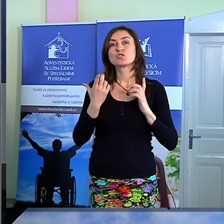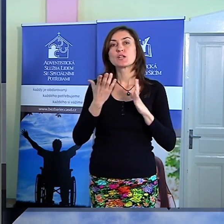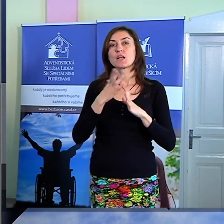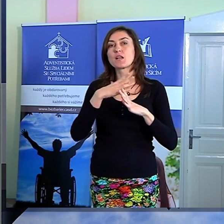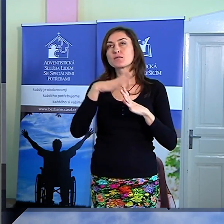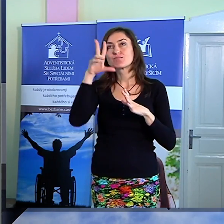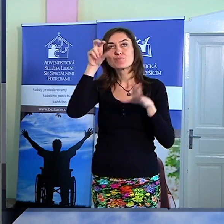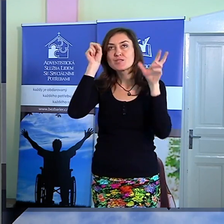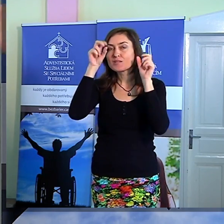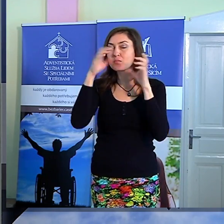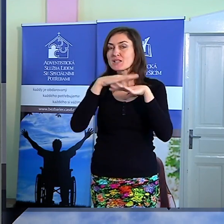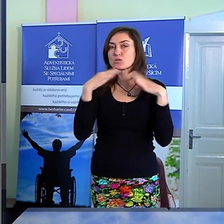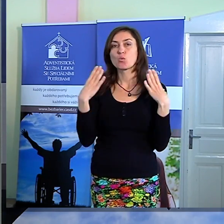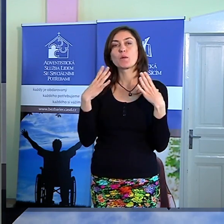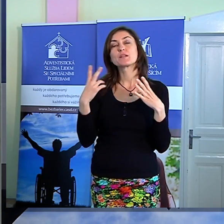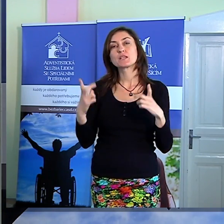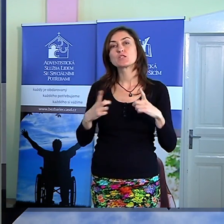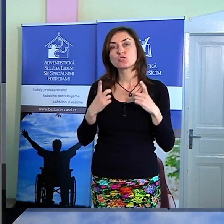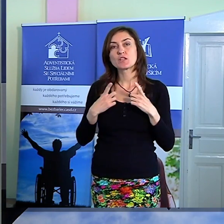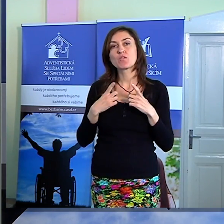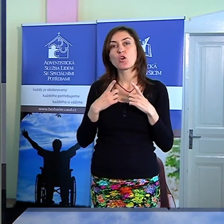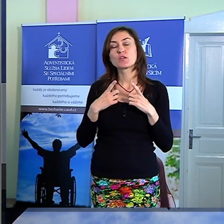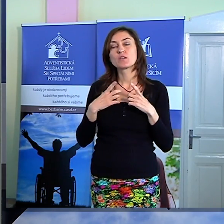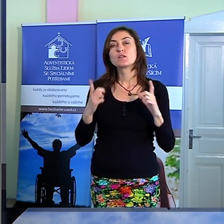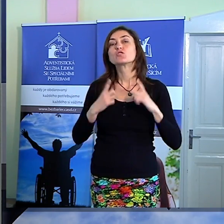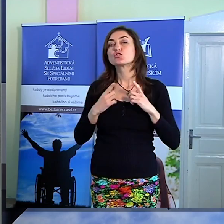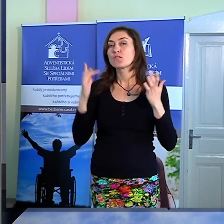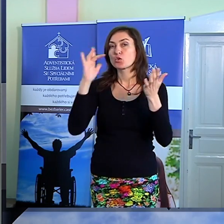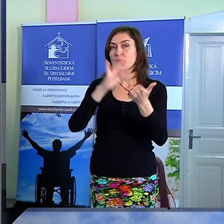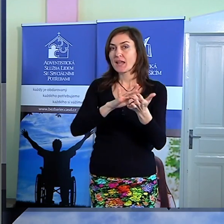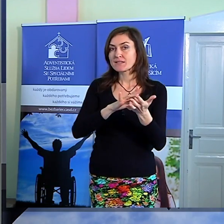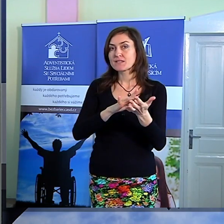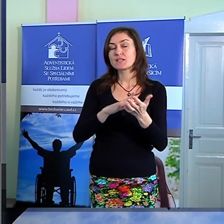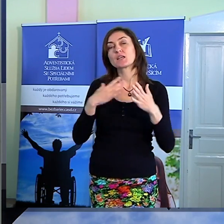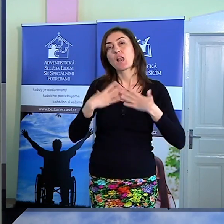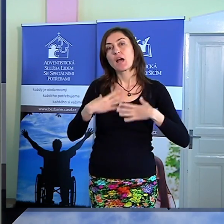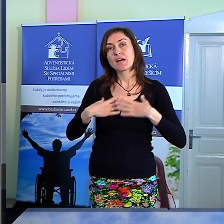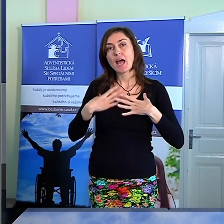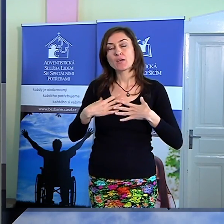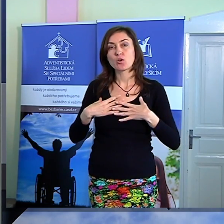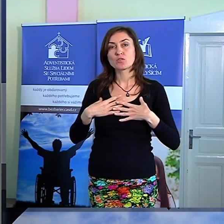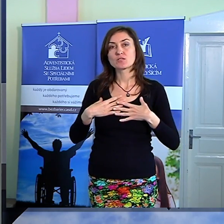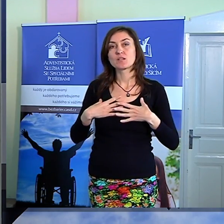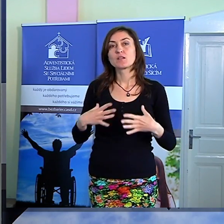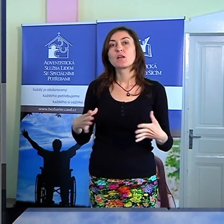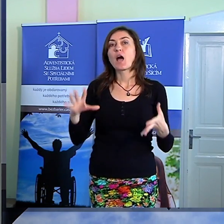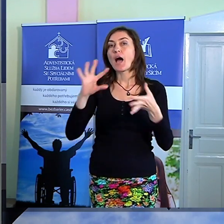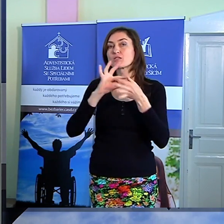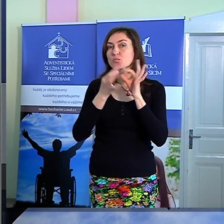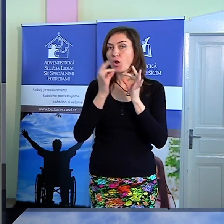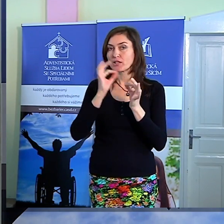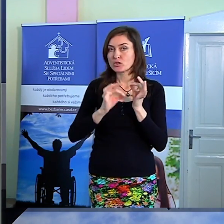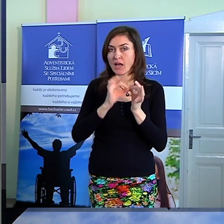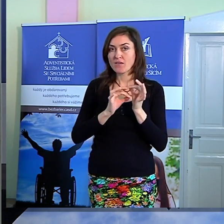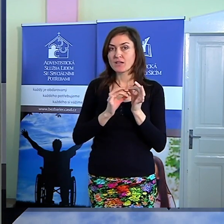Že jeho život měl cíl, že prožíval radost. A že tím společným jmenovatelem byl